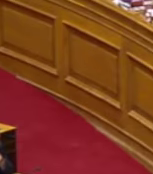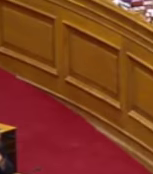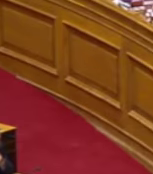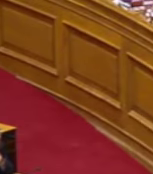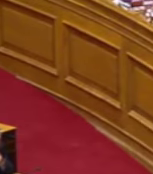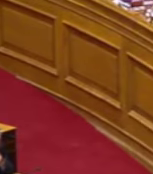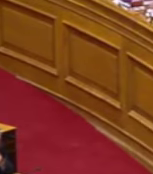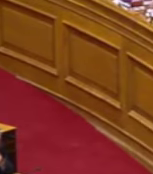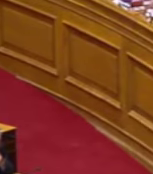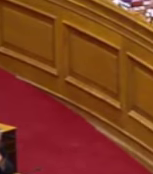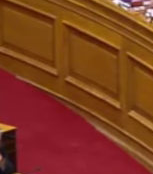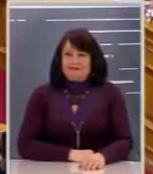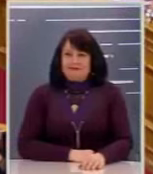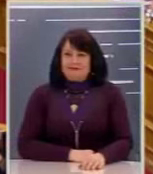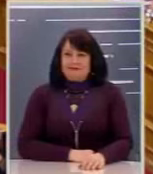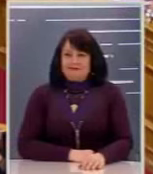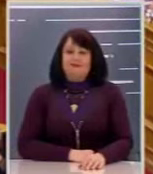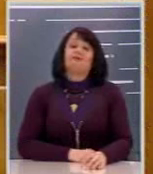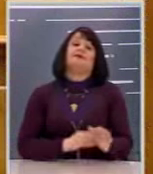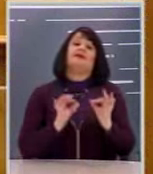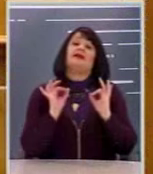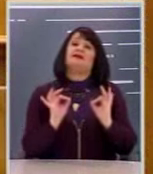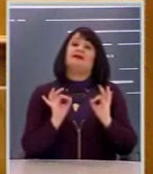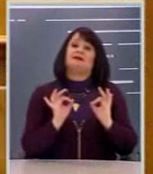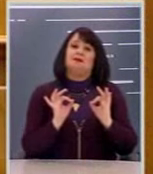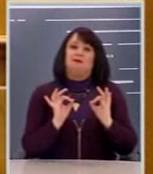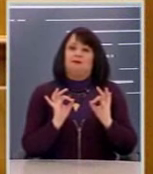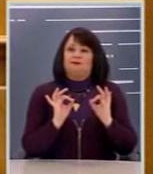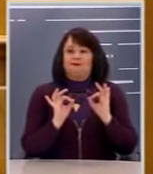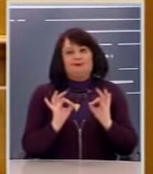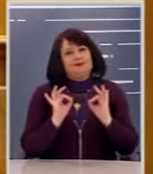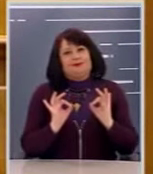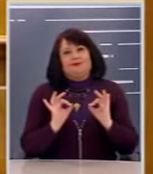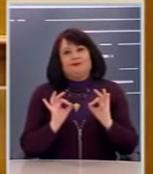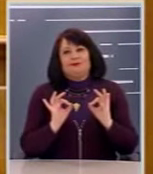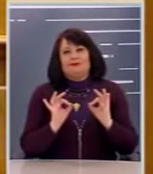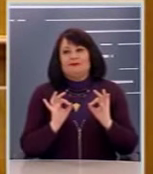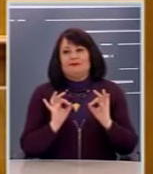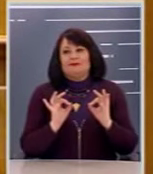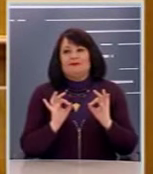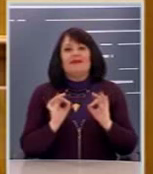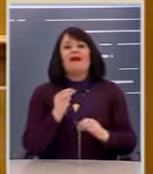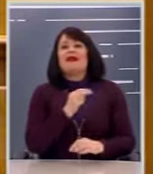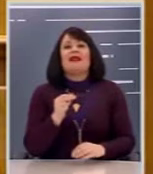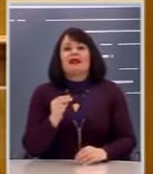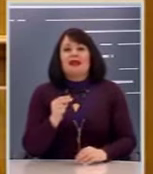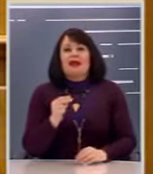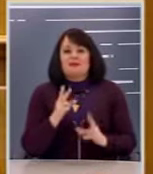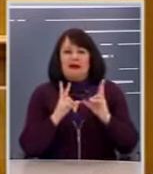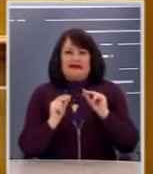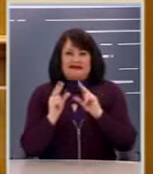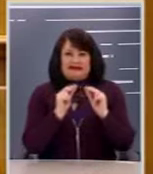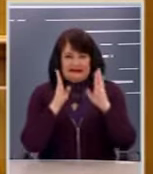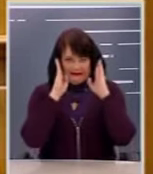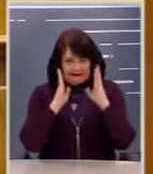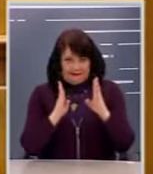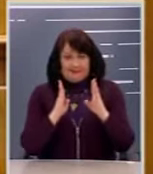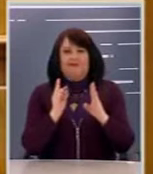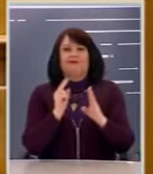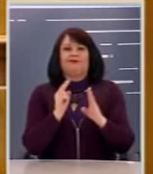Και βεβαίως έρχομαι τώρα και στο θέμα της συζήτησης, που αφορά